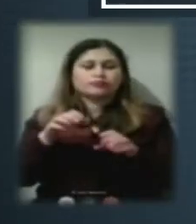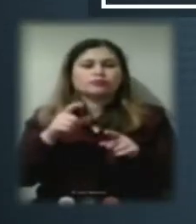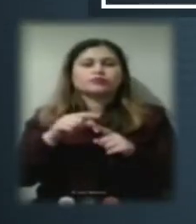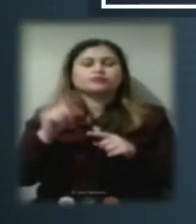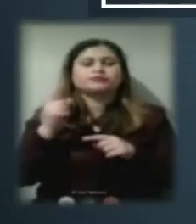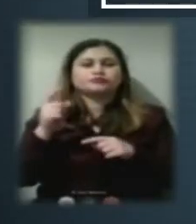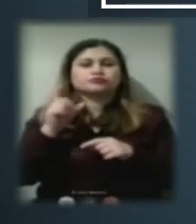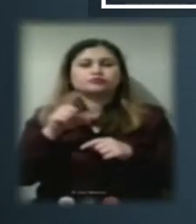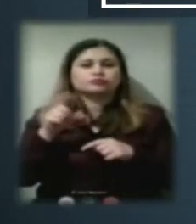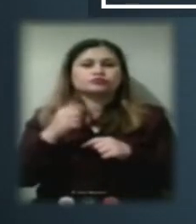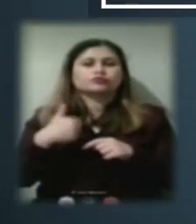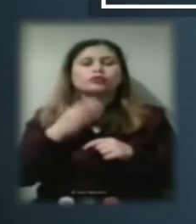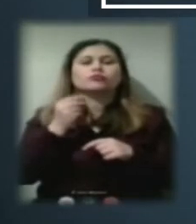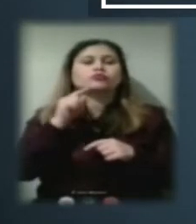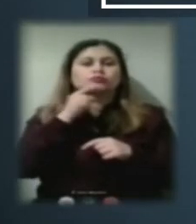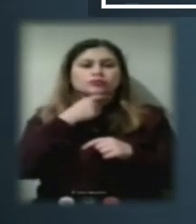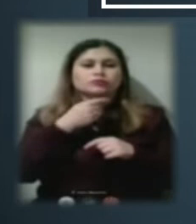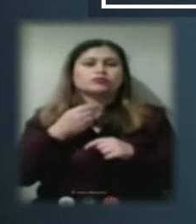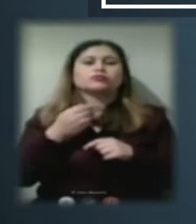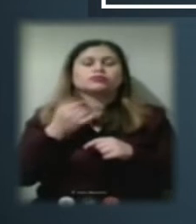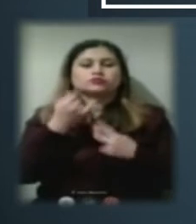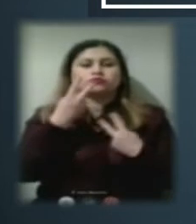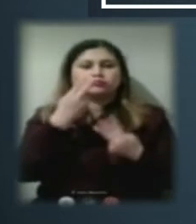прагнуть економію, зможемо побачити по цифрах.